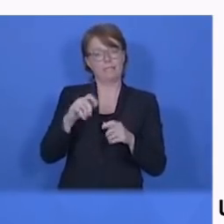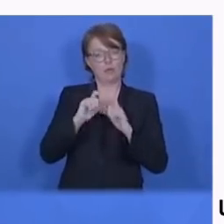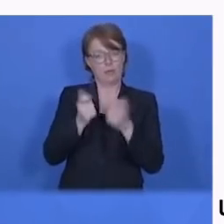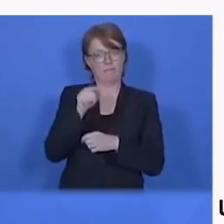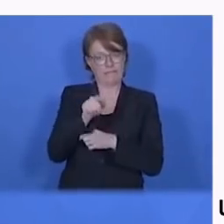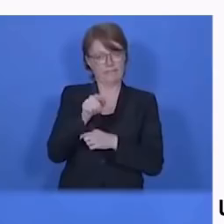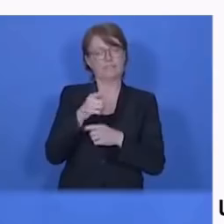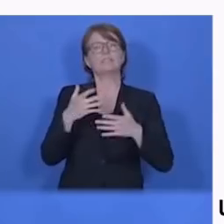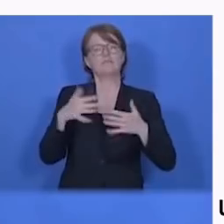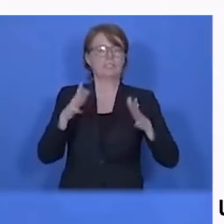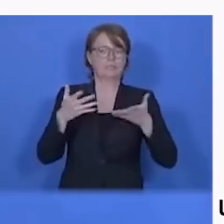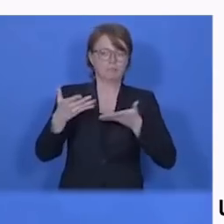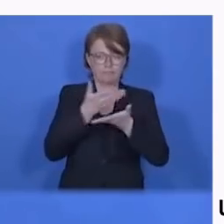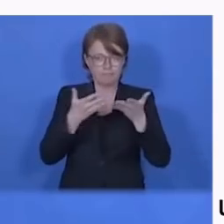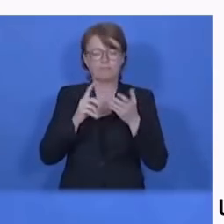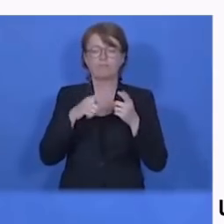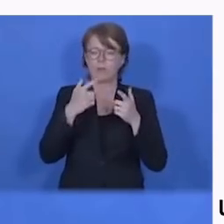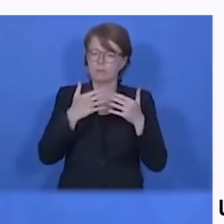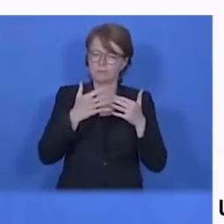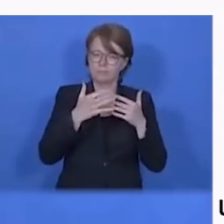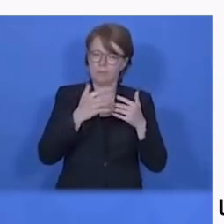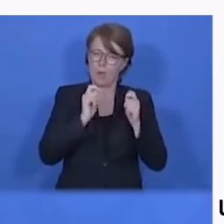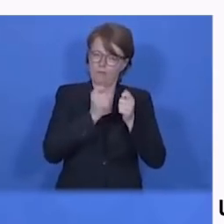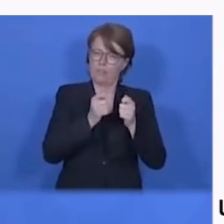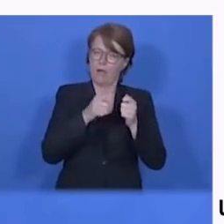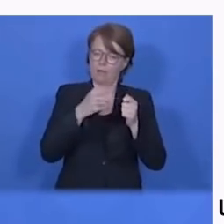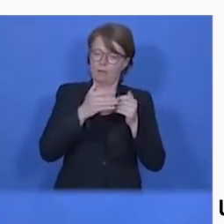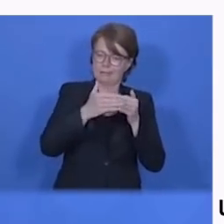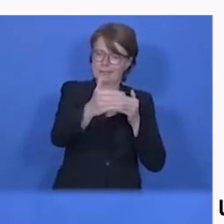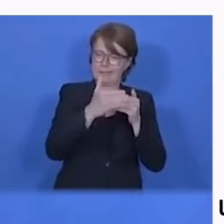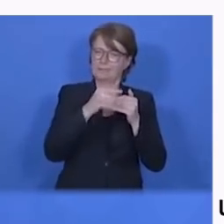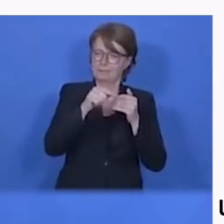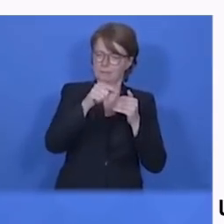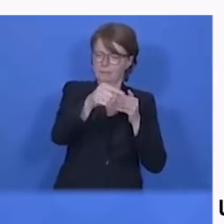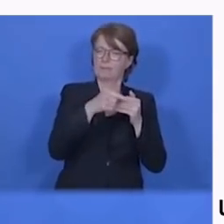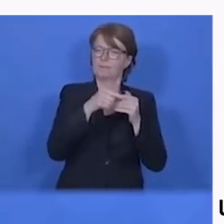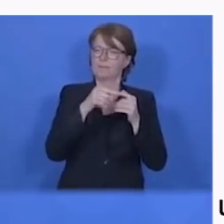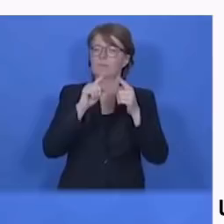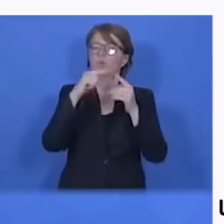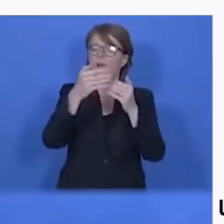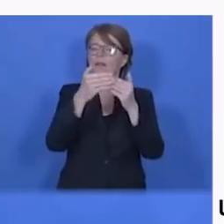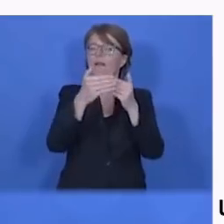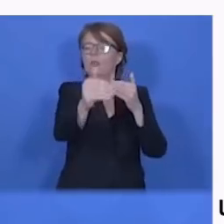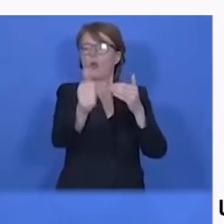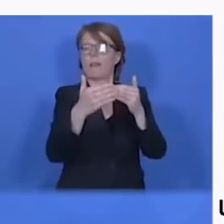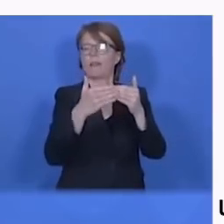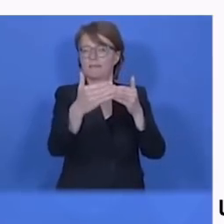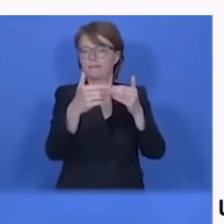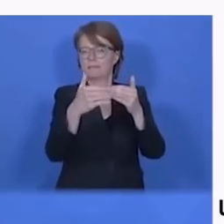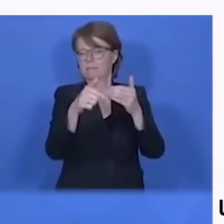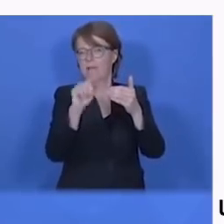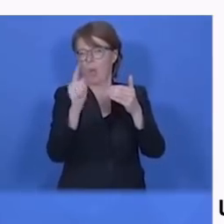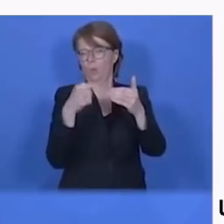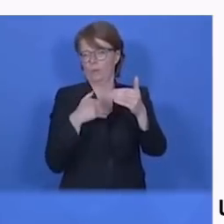توجه به این که استان های مختلف تصمیمات مختلف میگیرن این بار تصمیممون کلی هست استان های دیگه نمیتونن برای خودشون